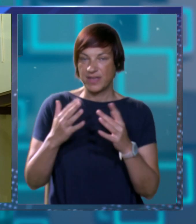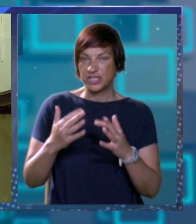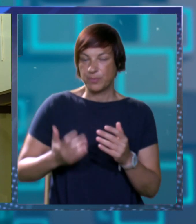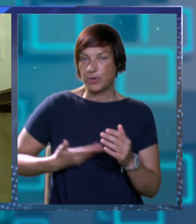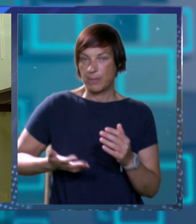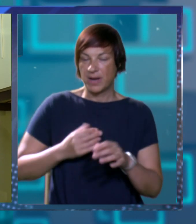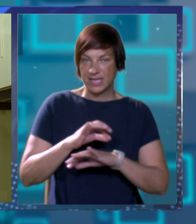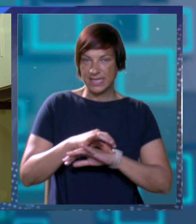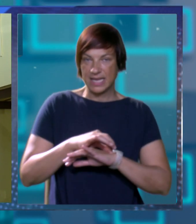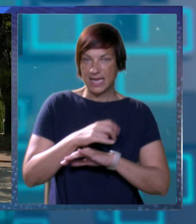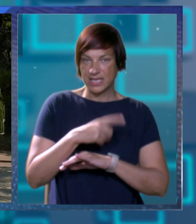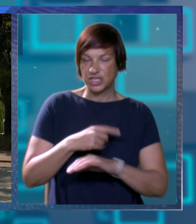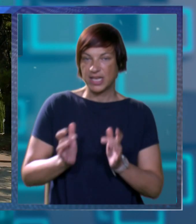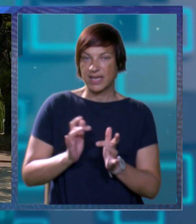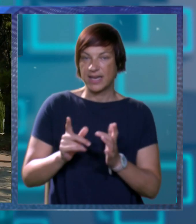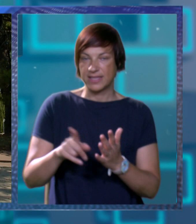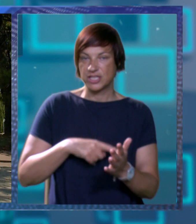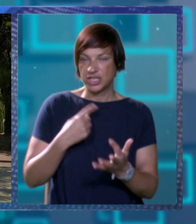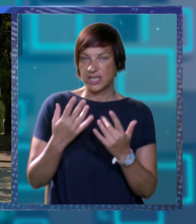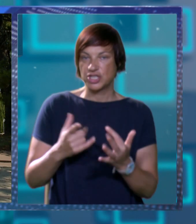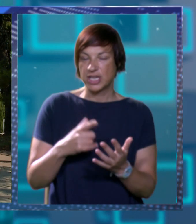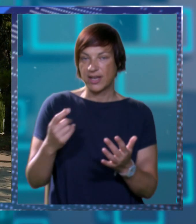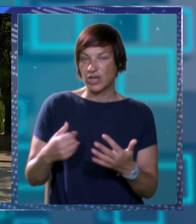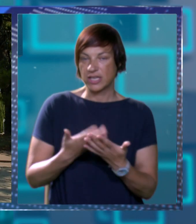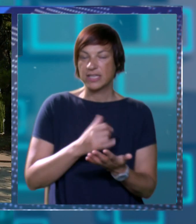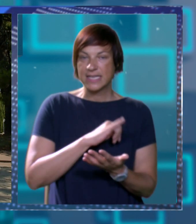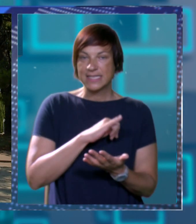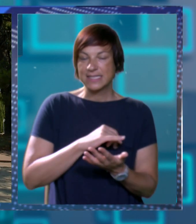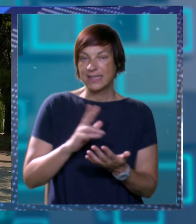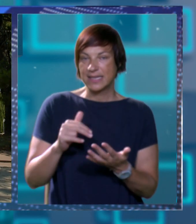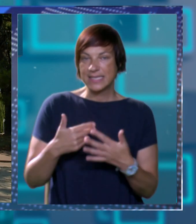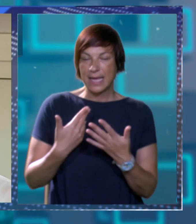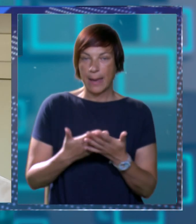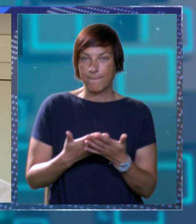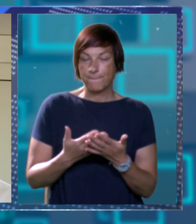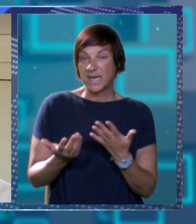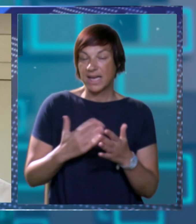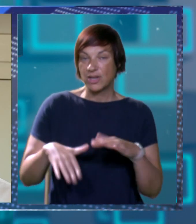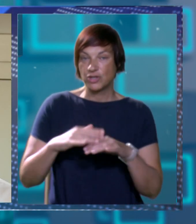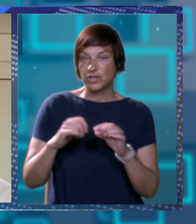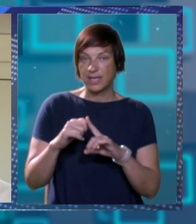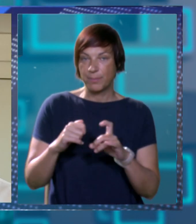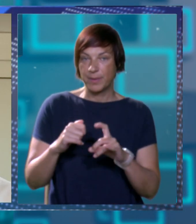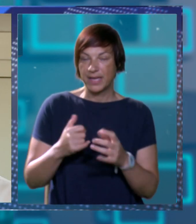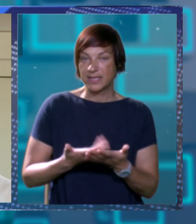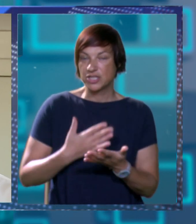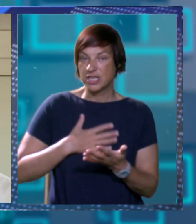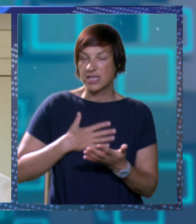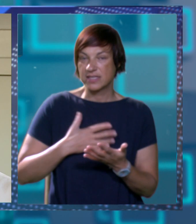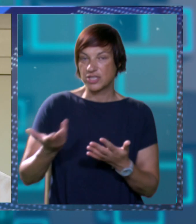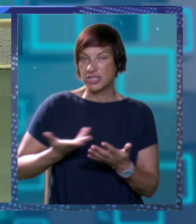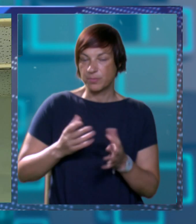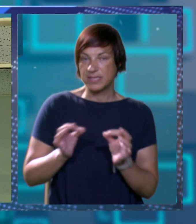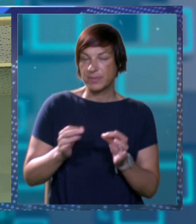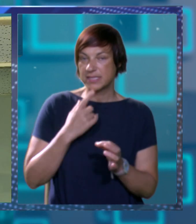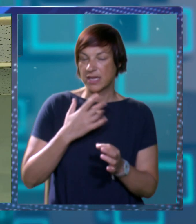veći broj mladih liječnika. Natječaj traje još nekoliko dana za interesiranih ima, a kako dodaje Bekić, nastojać će i da